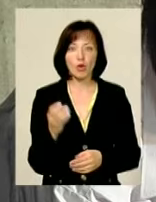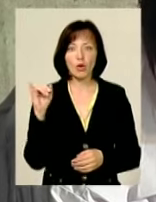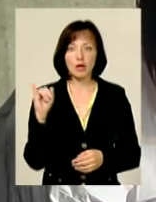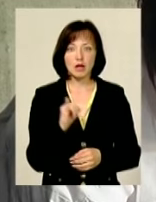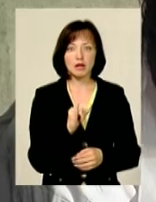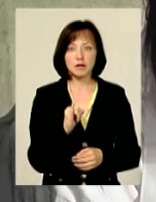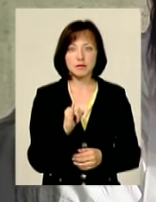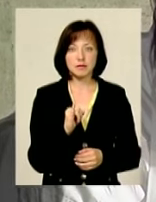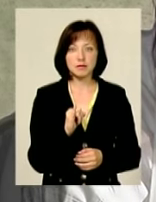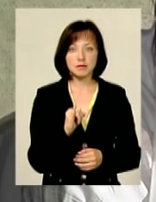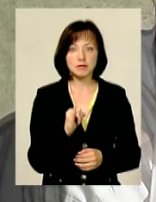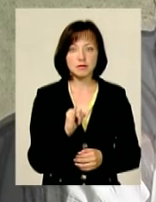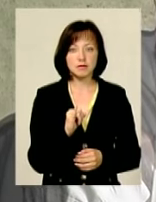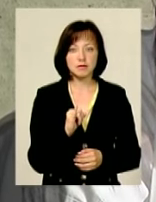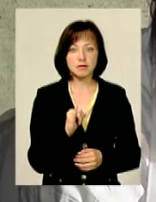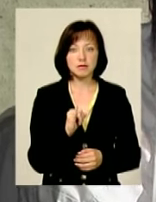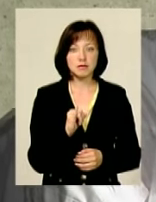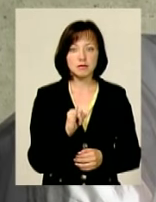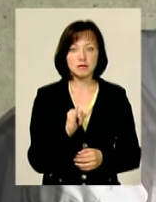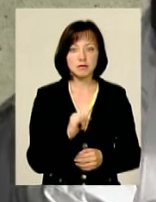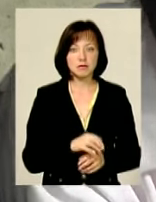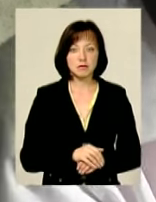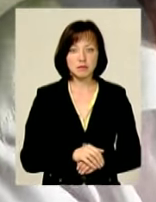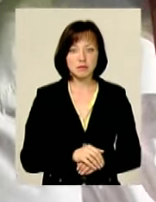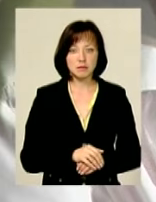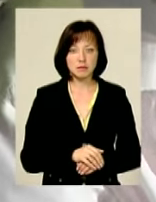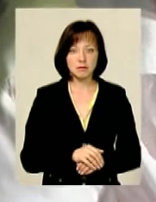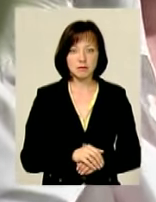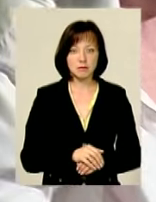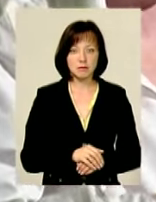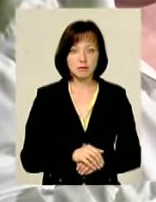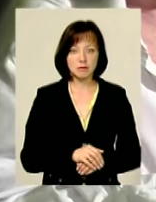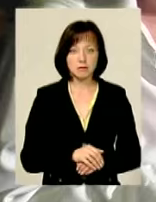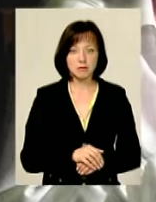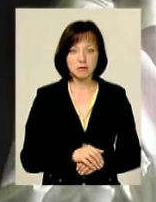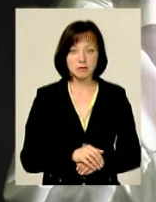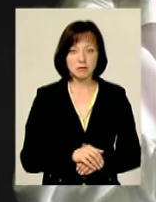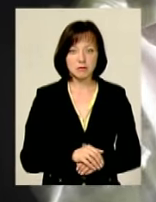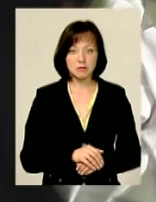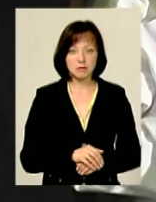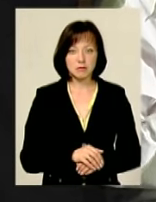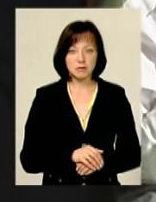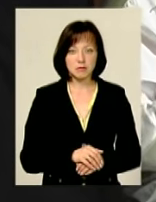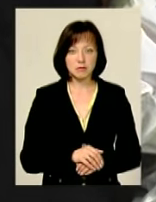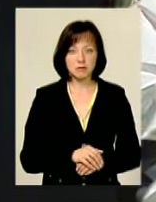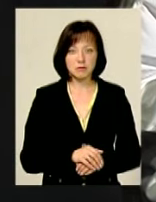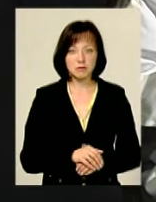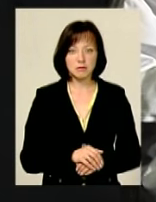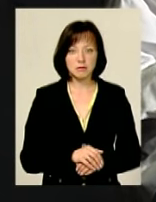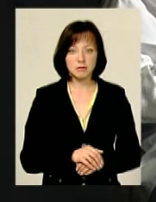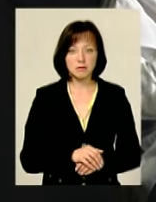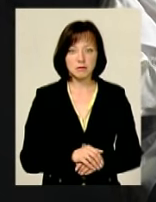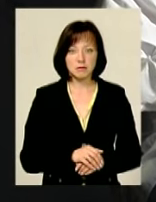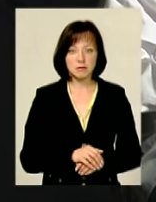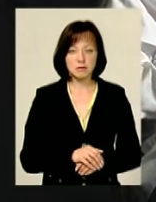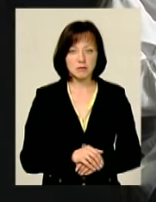знову буду ходити сам на світі,